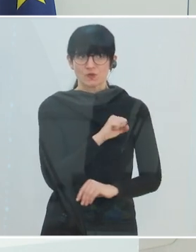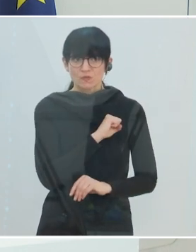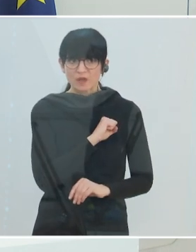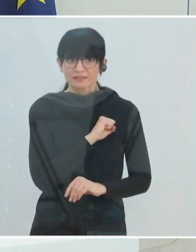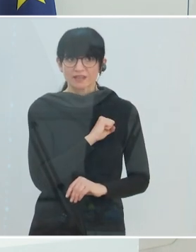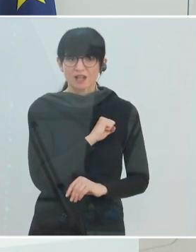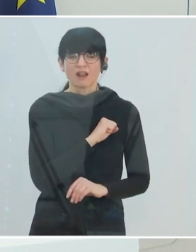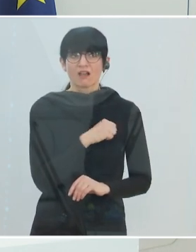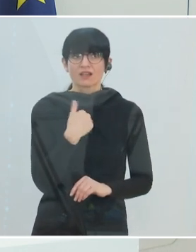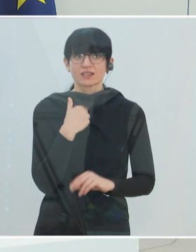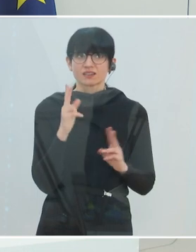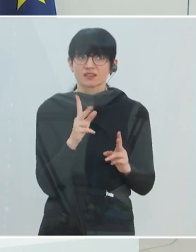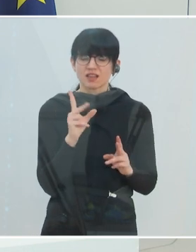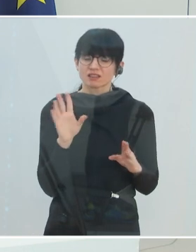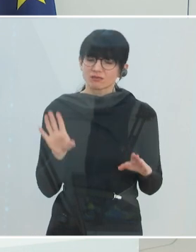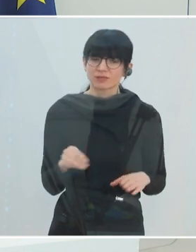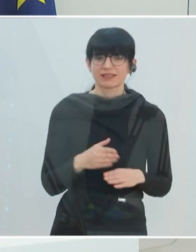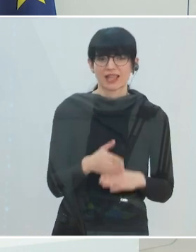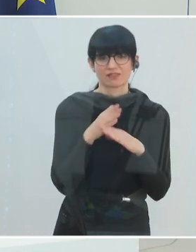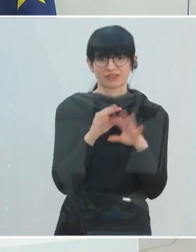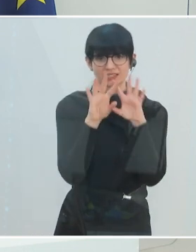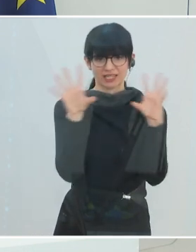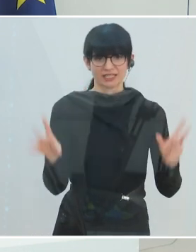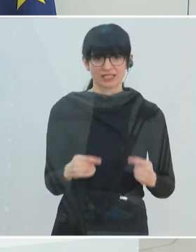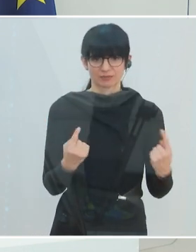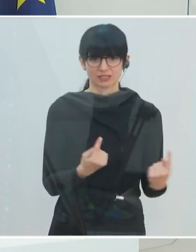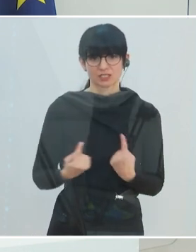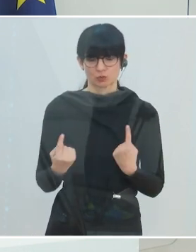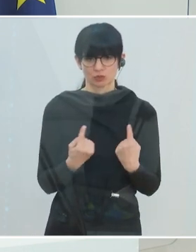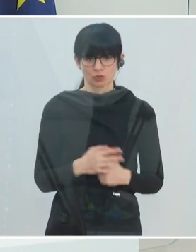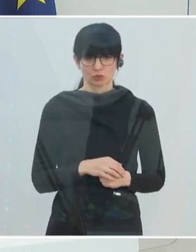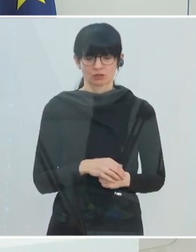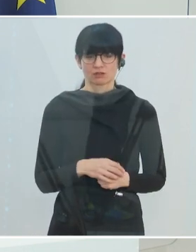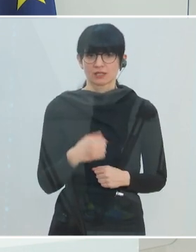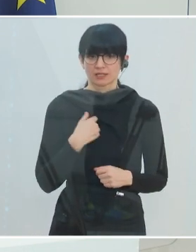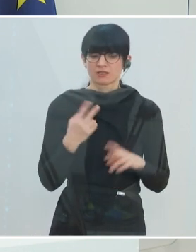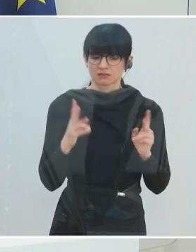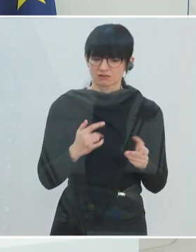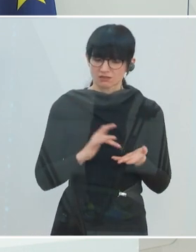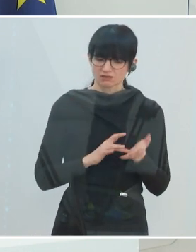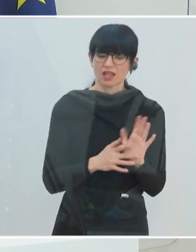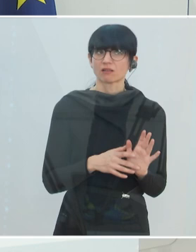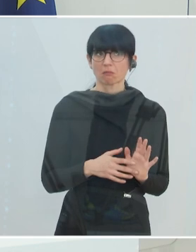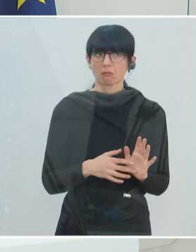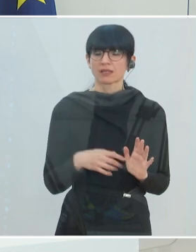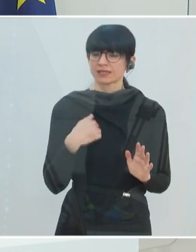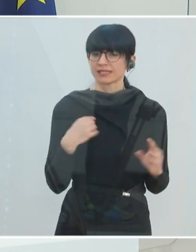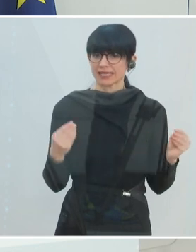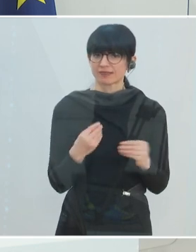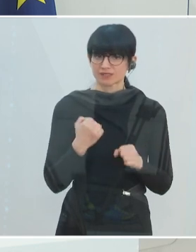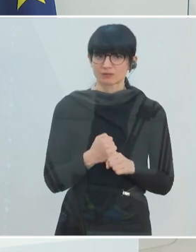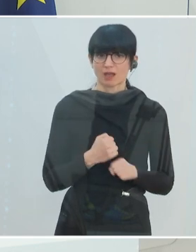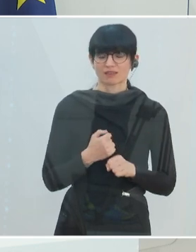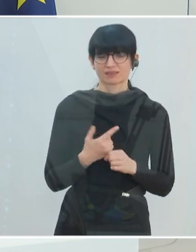ich habe zur Gesamtsituation etwas beigetragen. Und ich kann über diesen Weg letztlich es schaffen, gemeinsam diese Krise zu